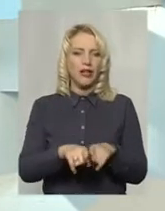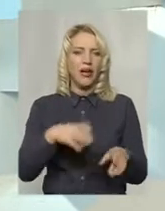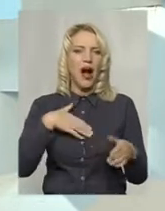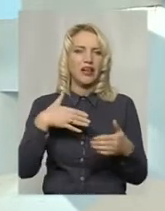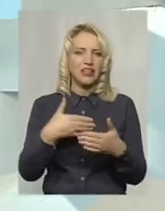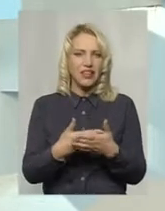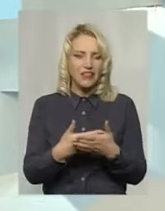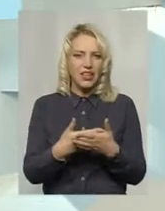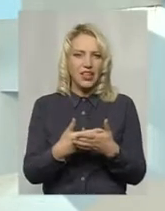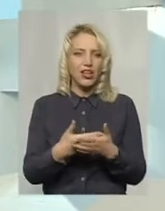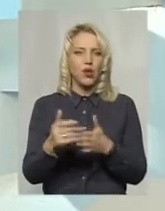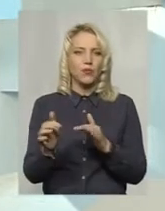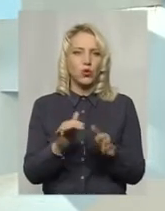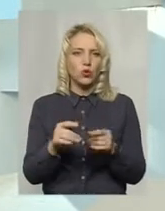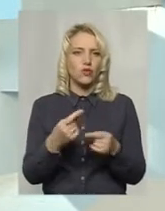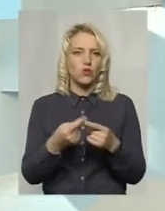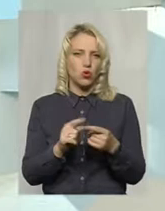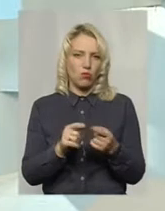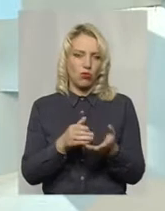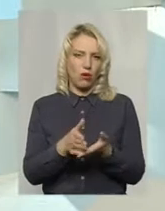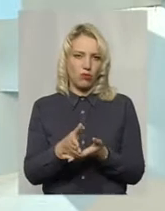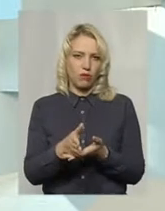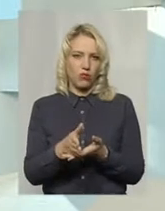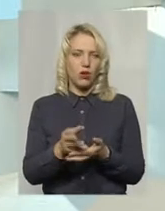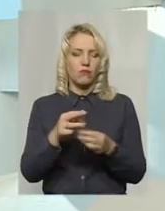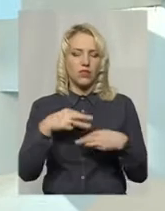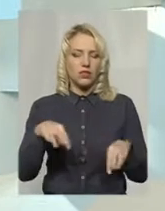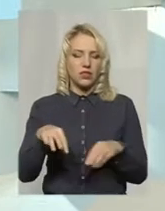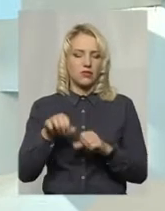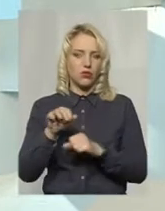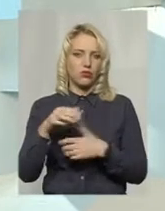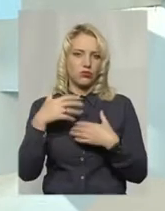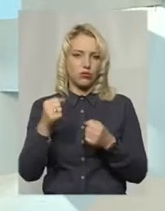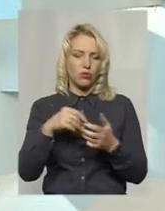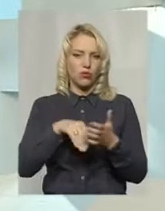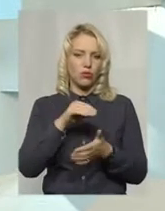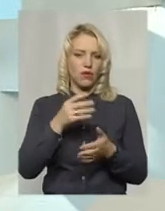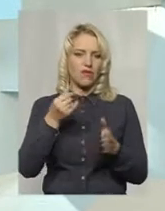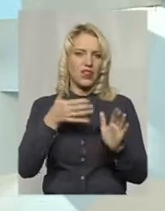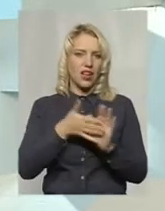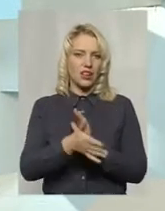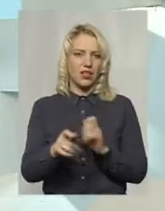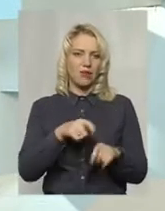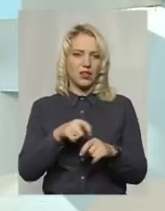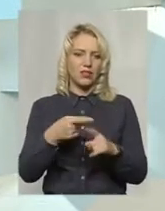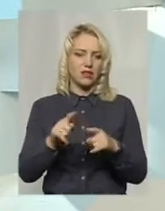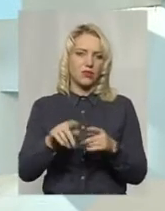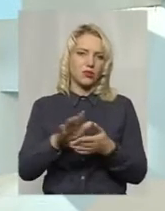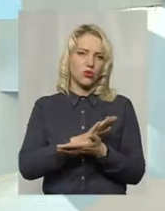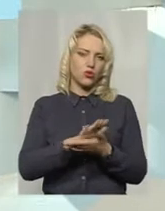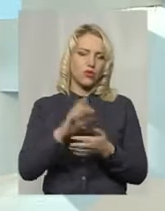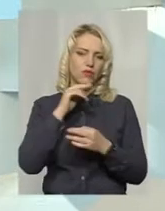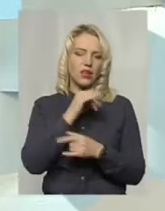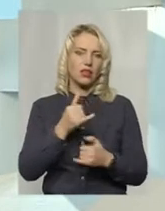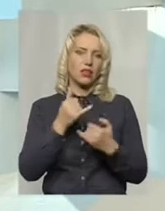рух в цьому напрямку в Міністерстві охорони здоров'я, закупілля витратних матеріалів, ці ліки безкоштовні і так далі для